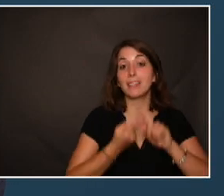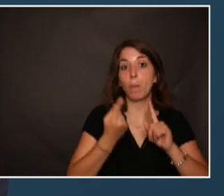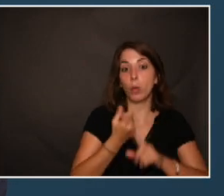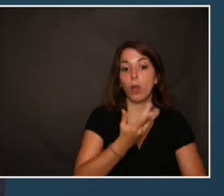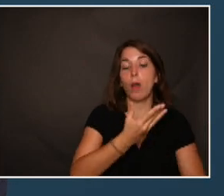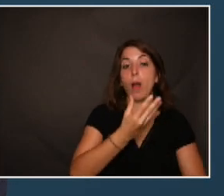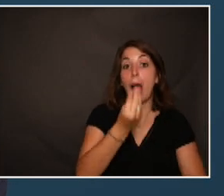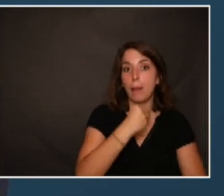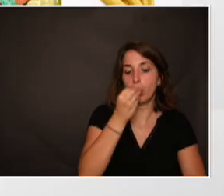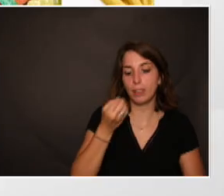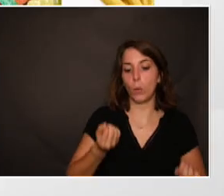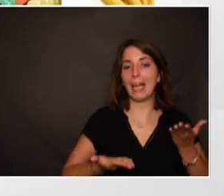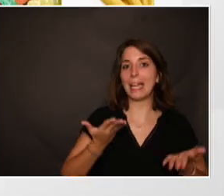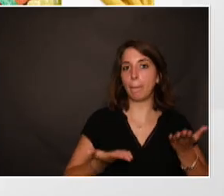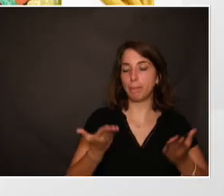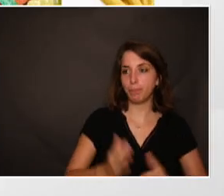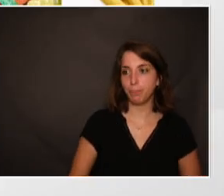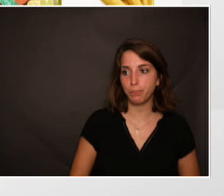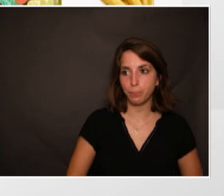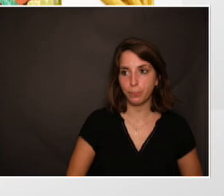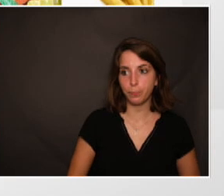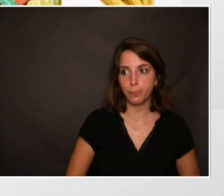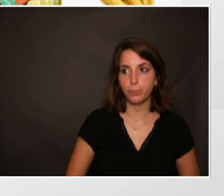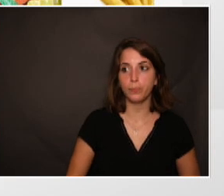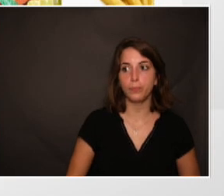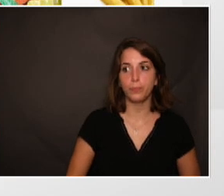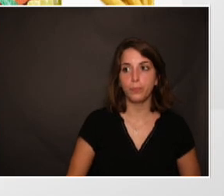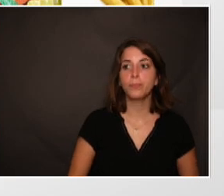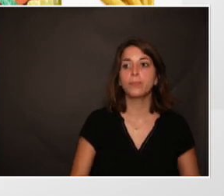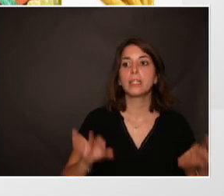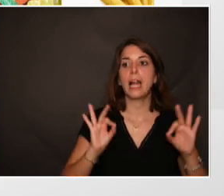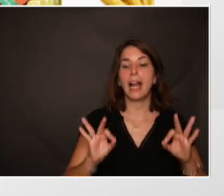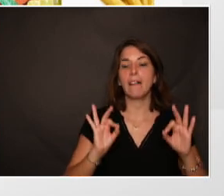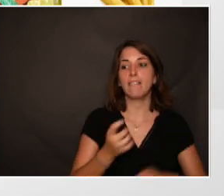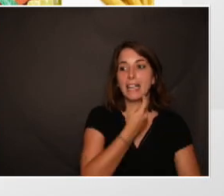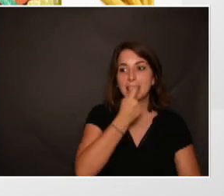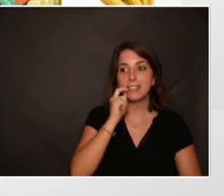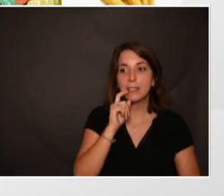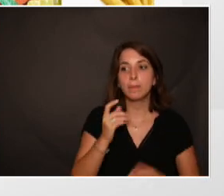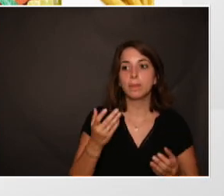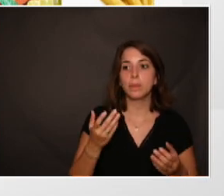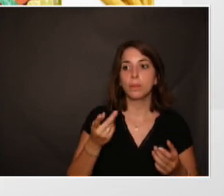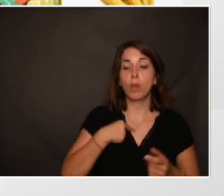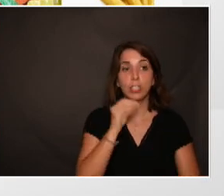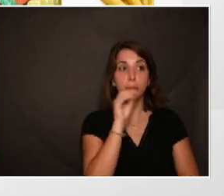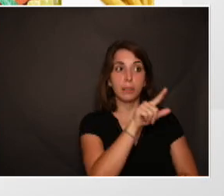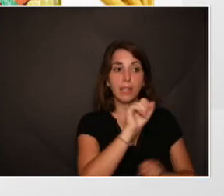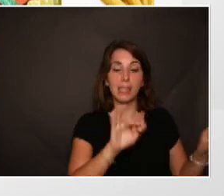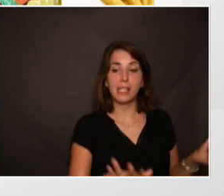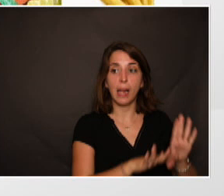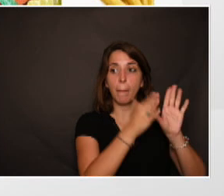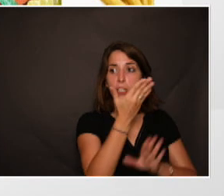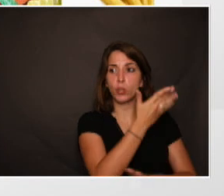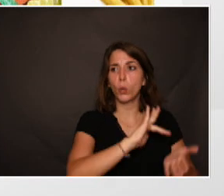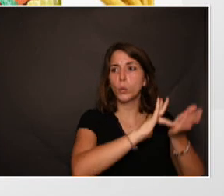alimentation équilibrée. En ce qui concerne l'état buccodentaire, je vous ai mis ici une représentation de